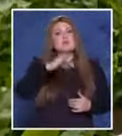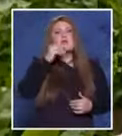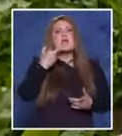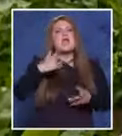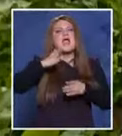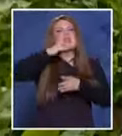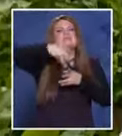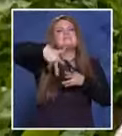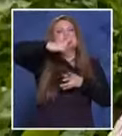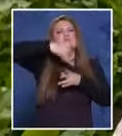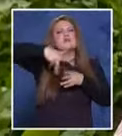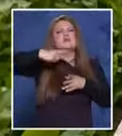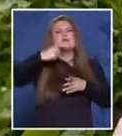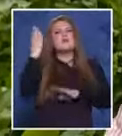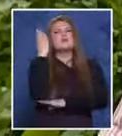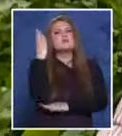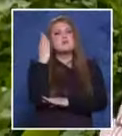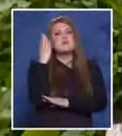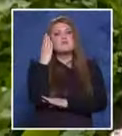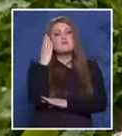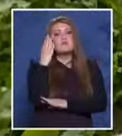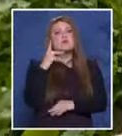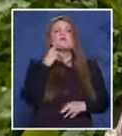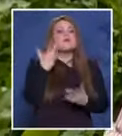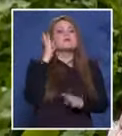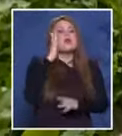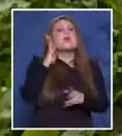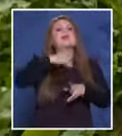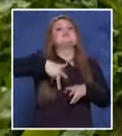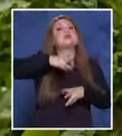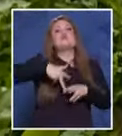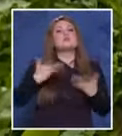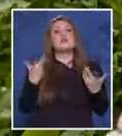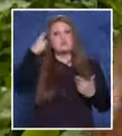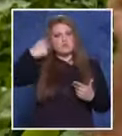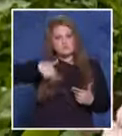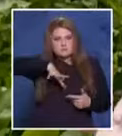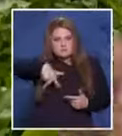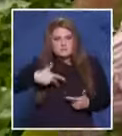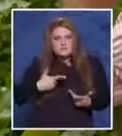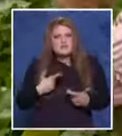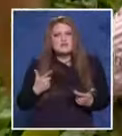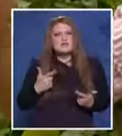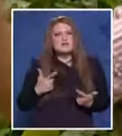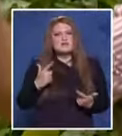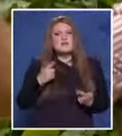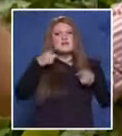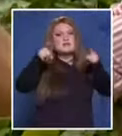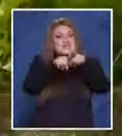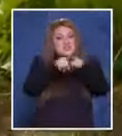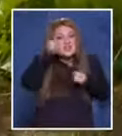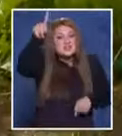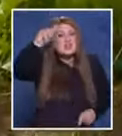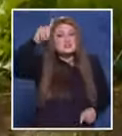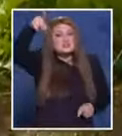е резачката. И тук. И се запънава и тук. Разбираш ли, резачката, резачка. А пак резачката взимава и тая същата марина до